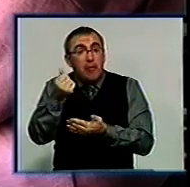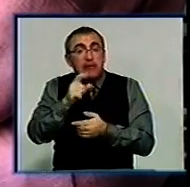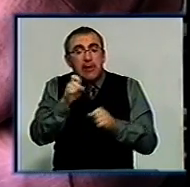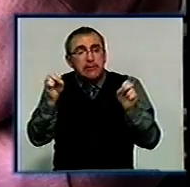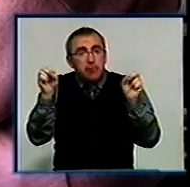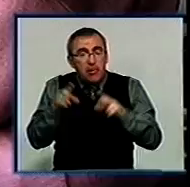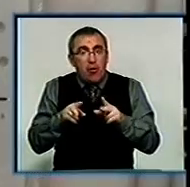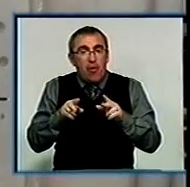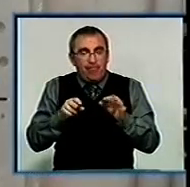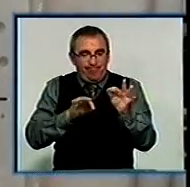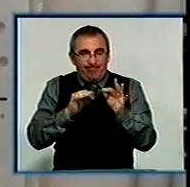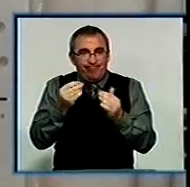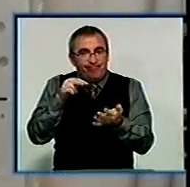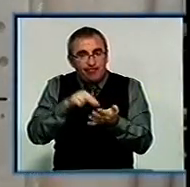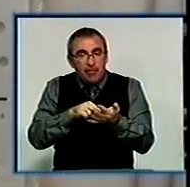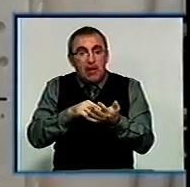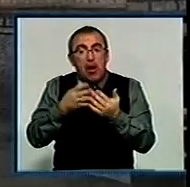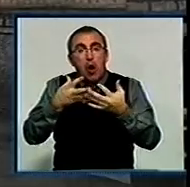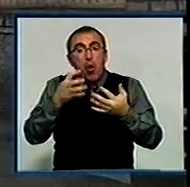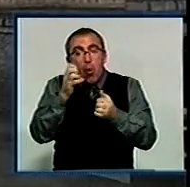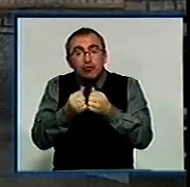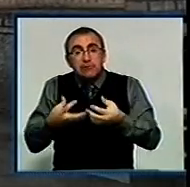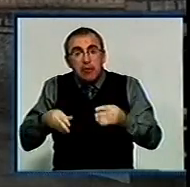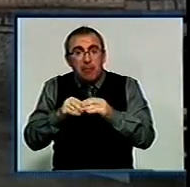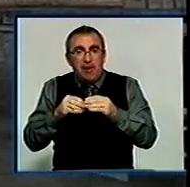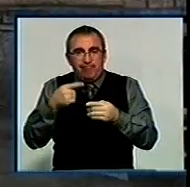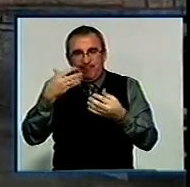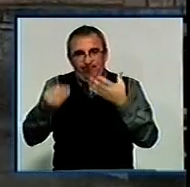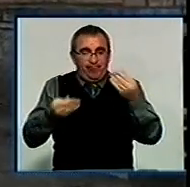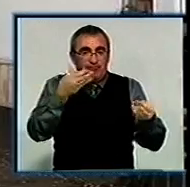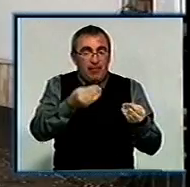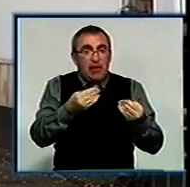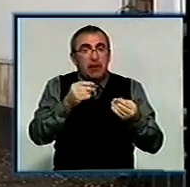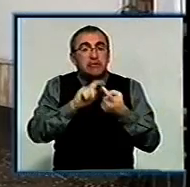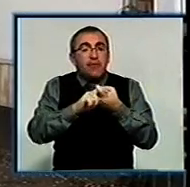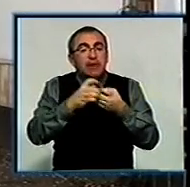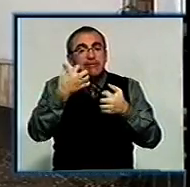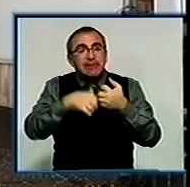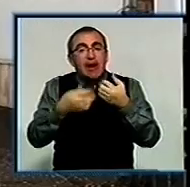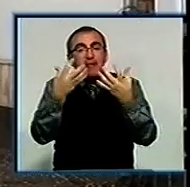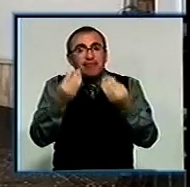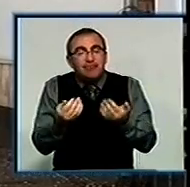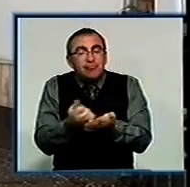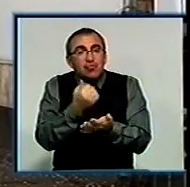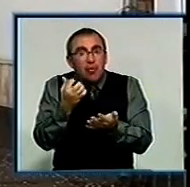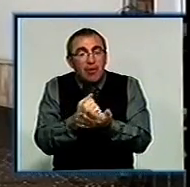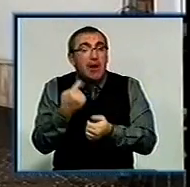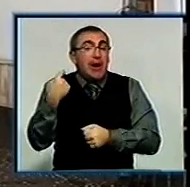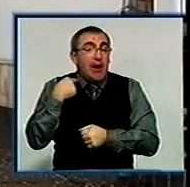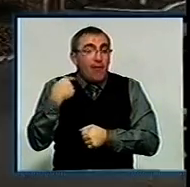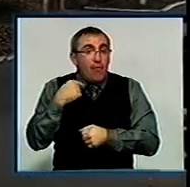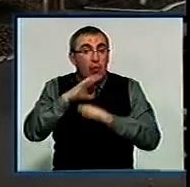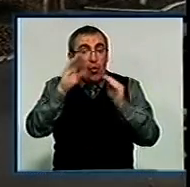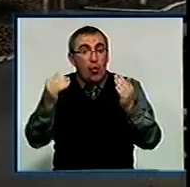спеціальною формулою для кожної сім'ї індивідуально. Відсоток залежить від середньомісячного доходу на одну людину. Відповідно, жителі Кіровоградщини в результаті